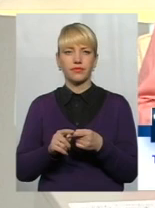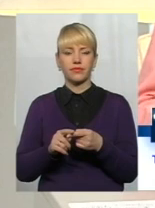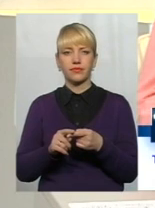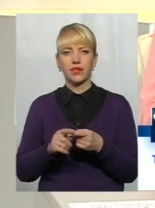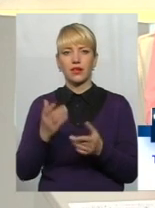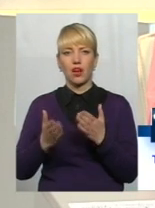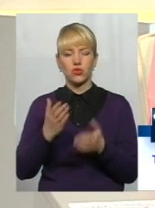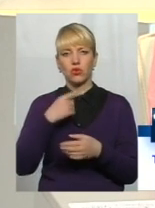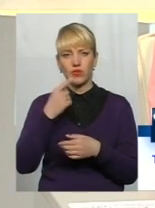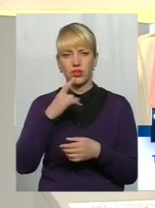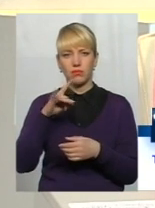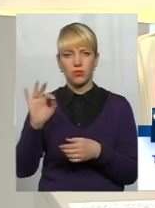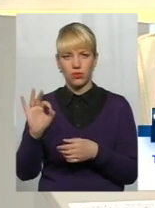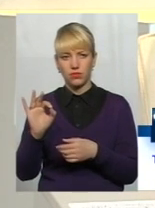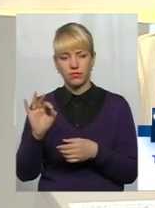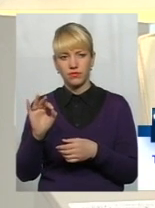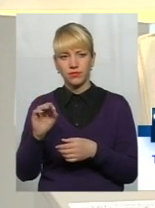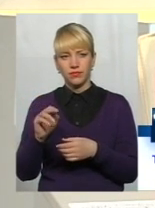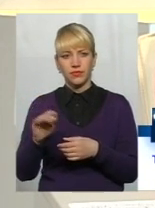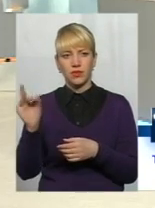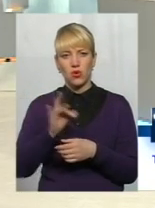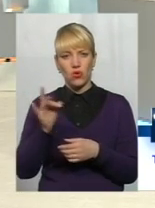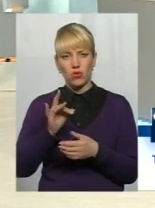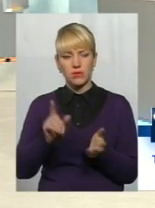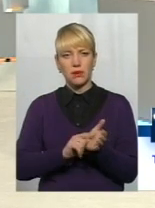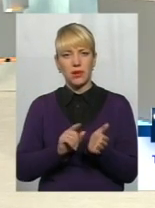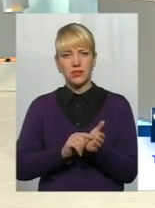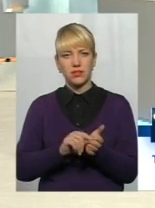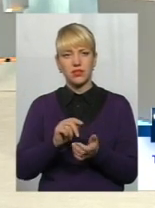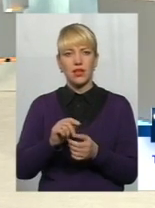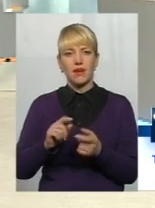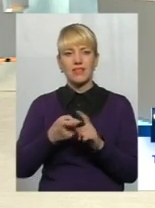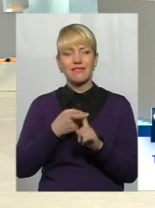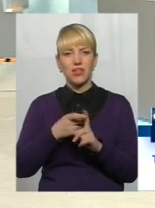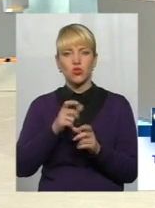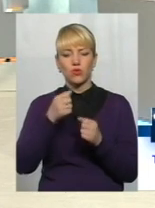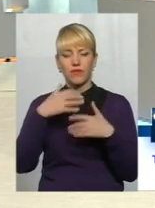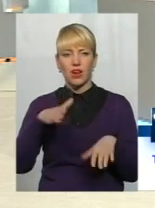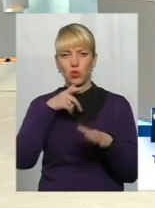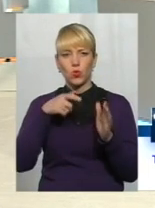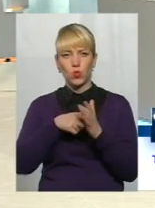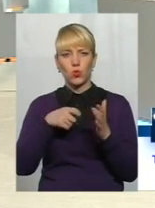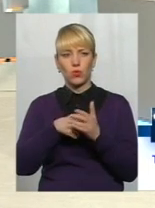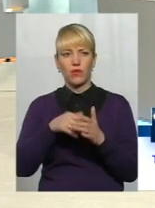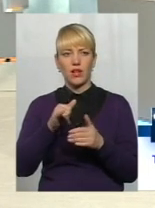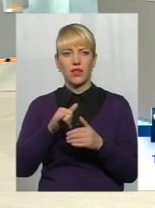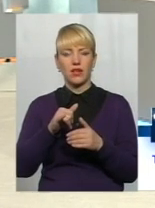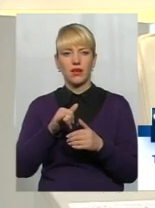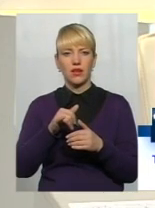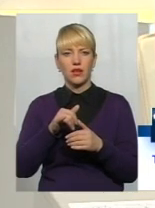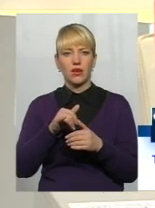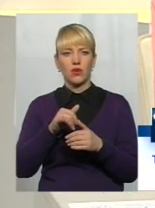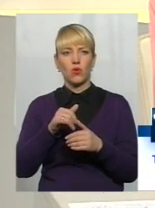Якщо говорити про розміри пенсій в зв'язку з втратою годувальника, овдів, загиблих